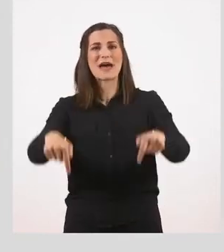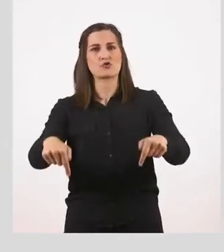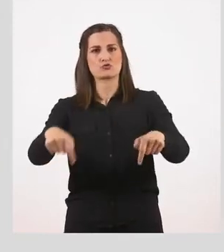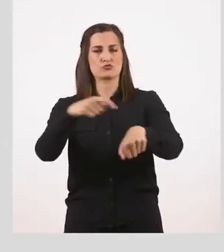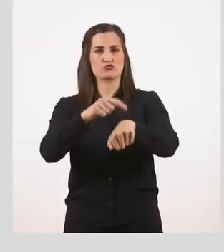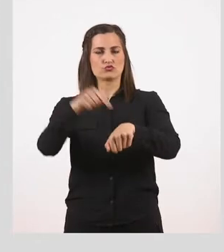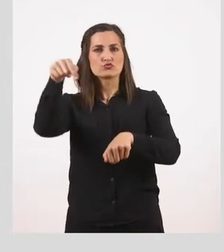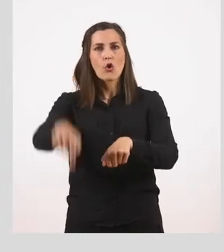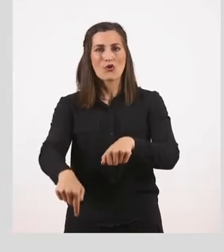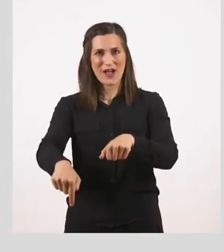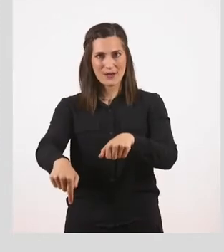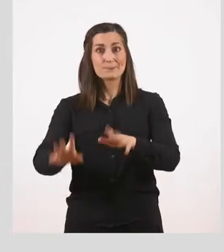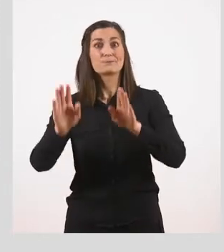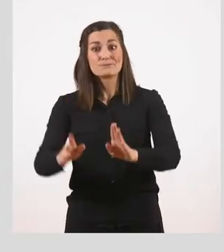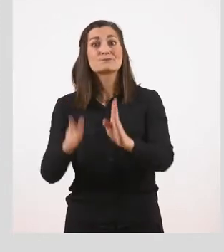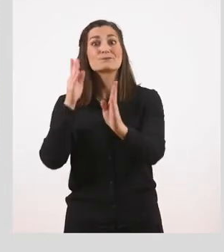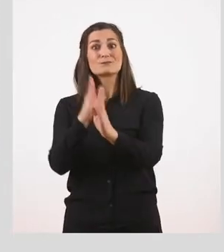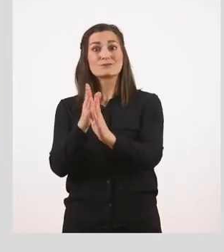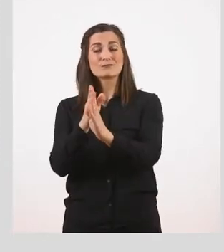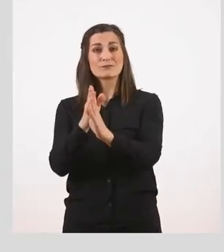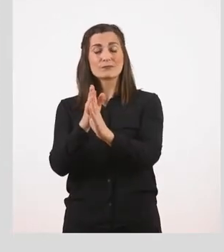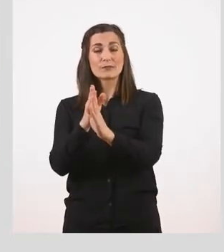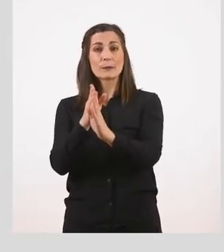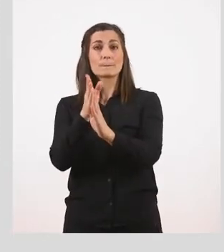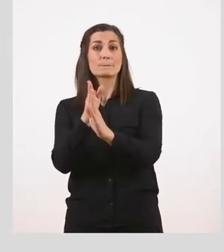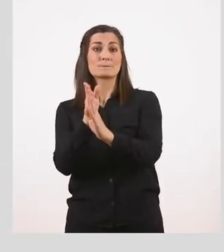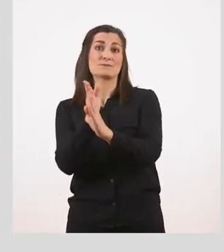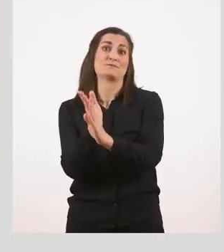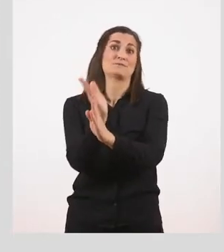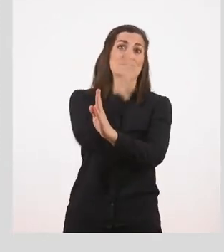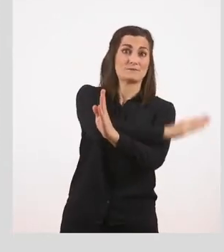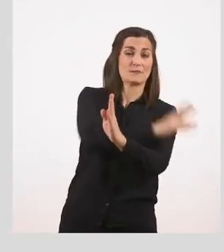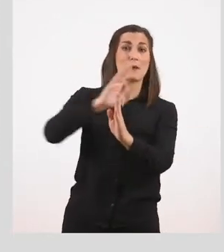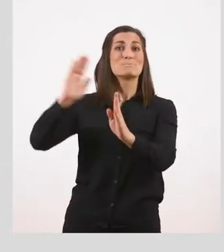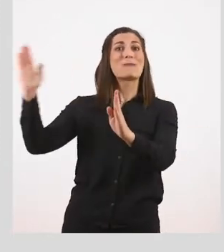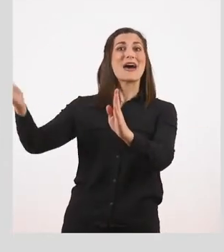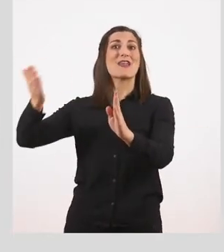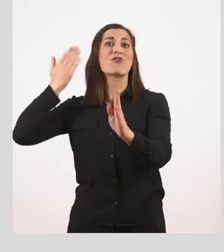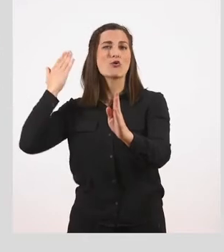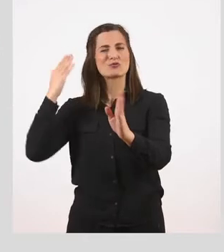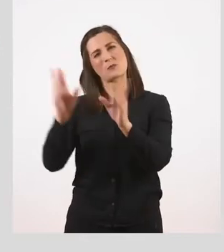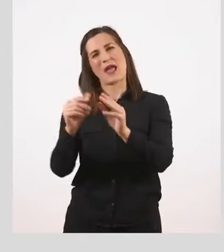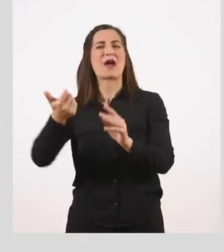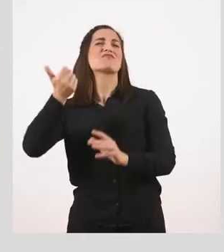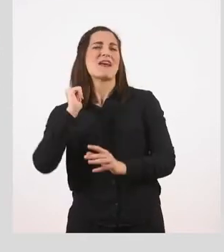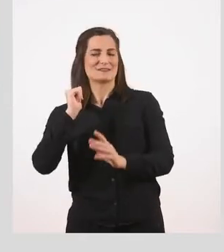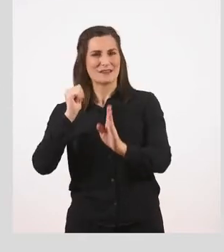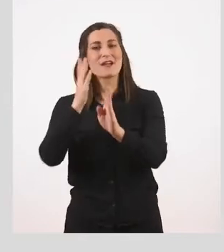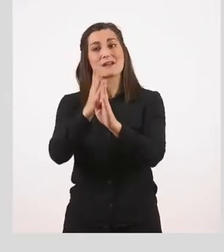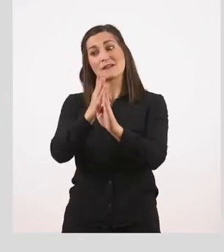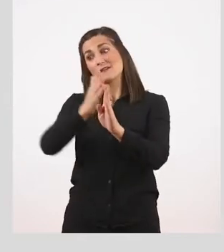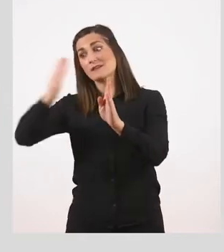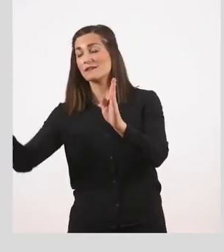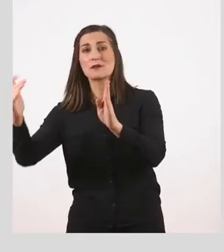το τώρα και ταυτόχρονα είναι το όριο ανάμεσα στο παρελθόν, το χθες και στο